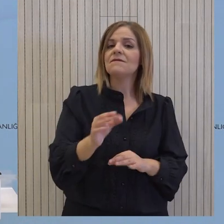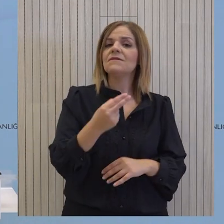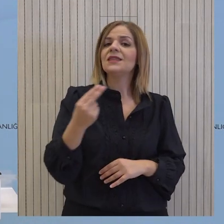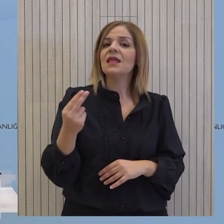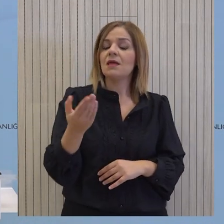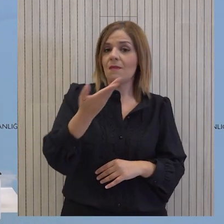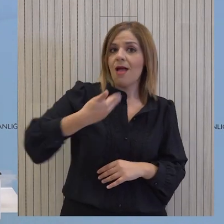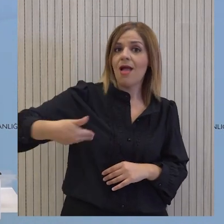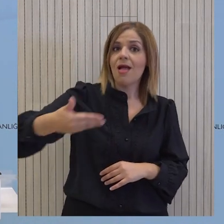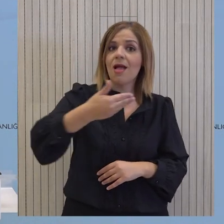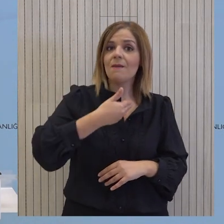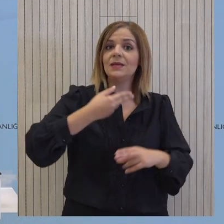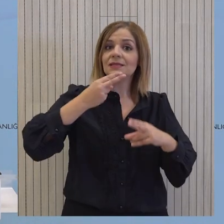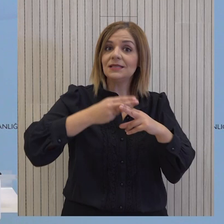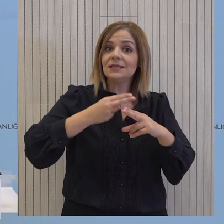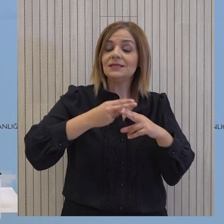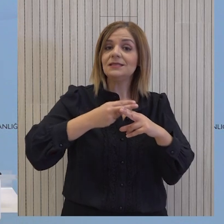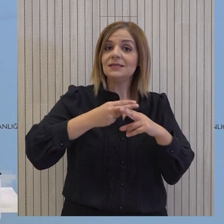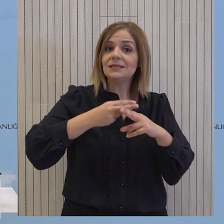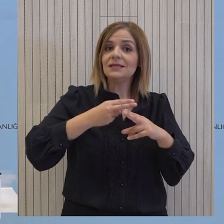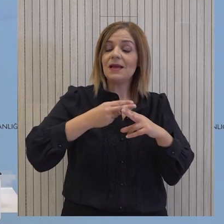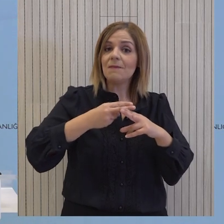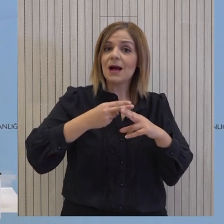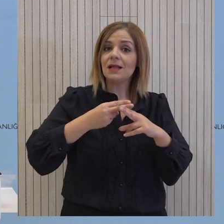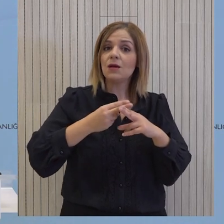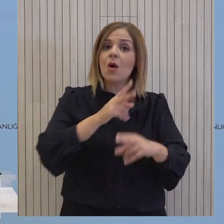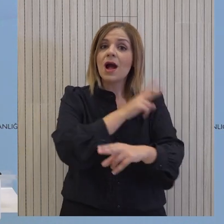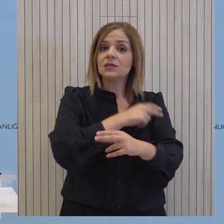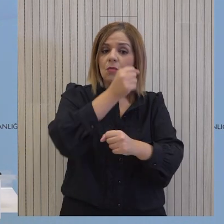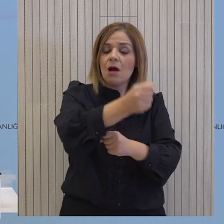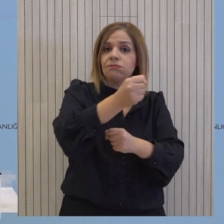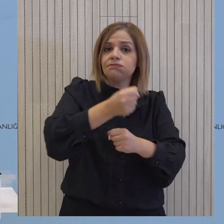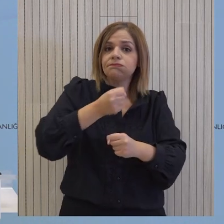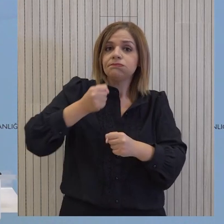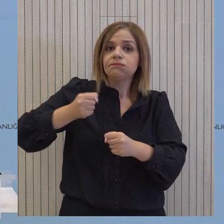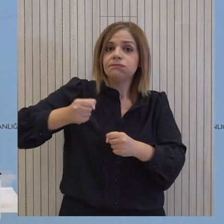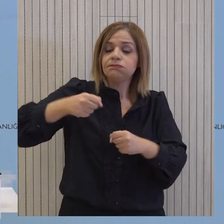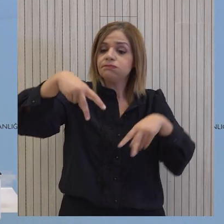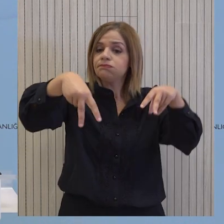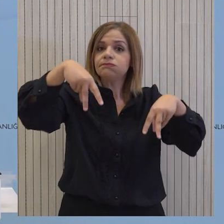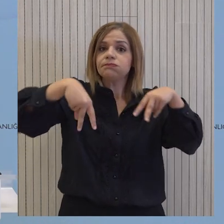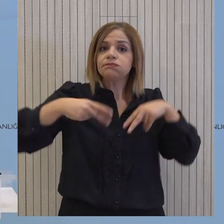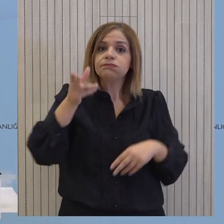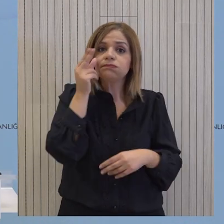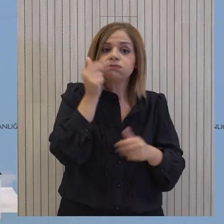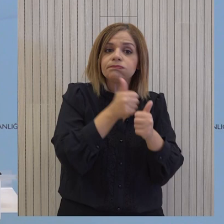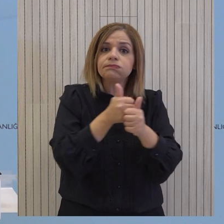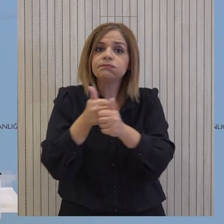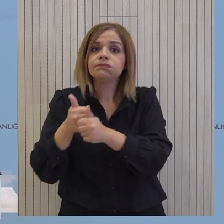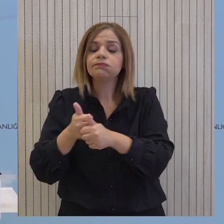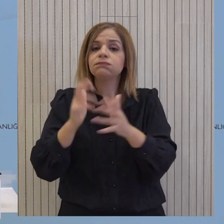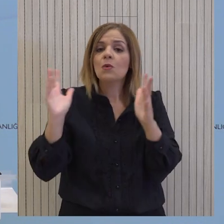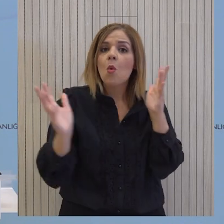ότι θα πρέπει να και θα είναι πολύ πιο έντονη η παρουσία, αν θέλετε, το αίσθημα της ασφάλειας, η αστυνόμευση, ούτως ώστε ναι